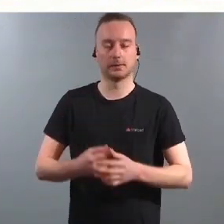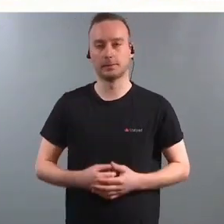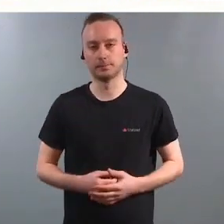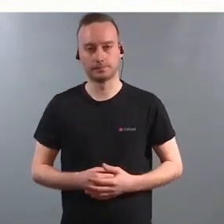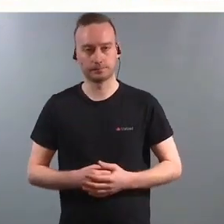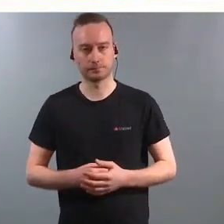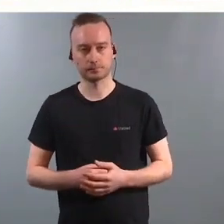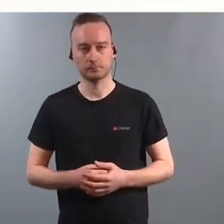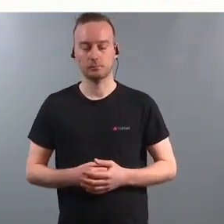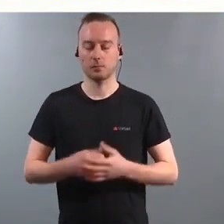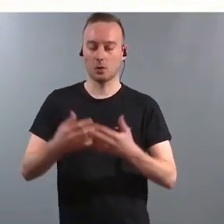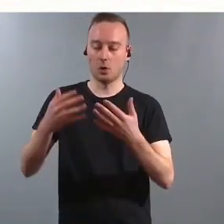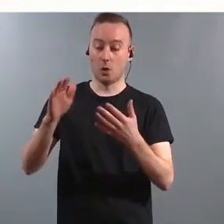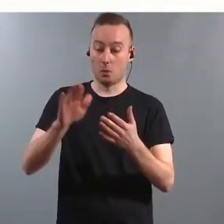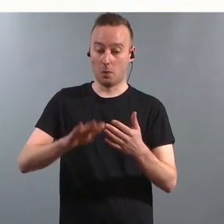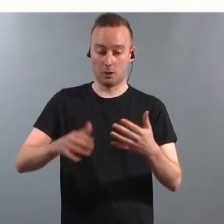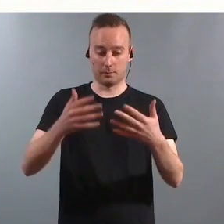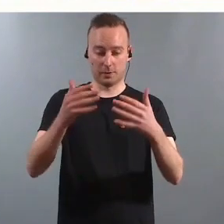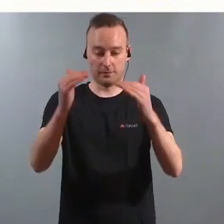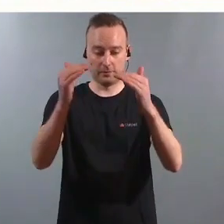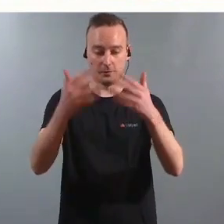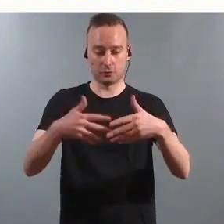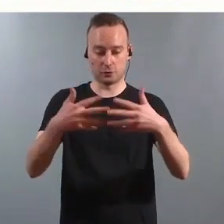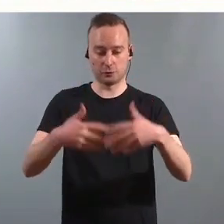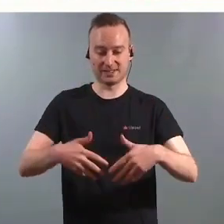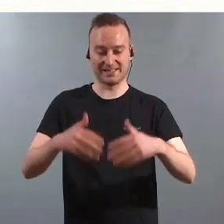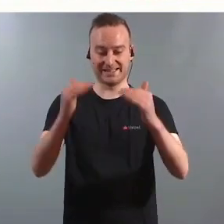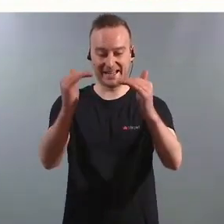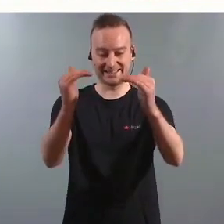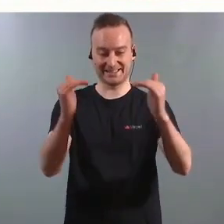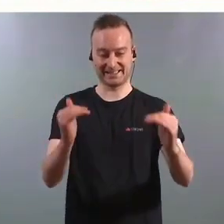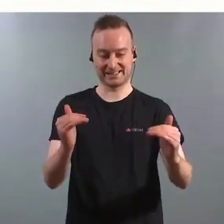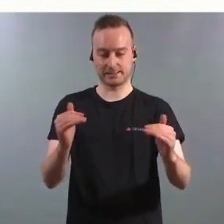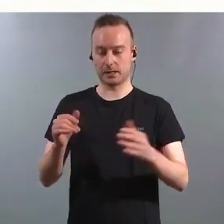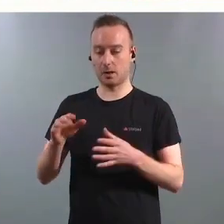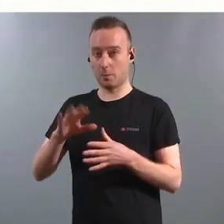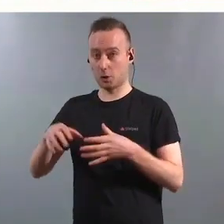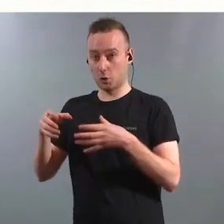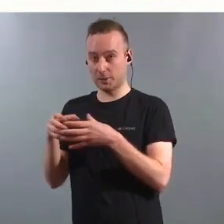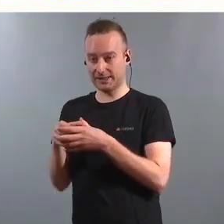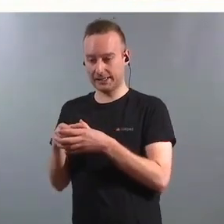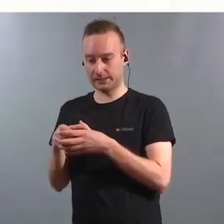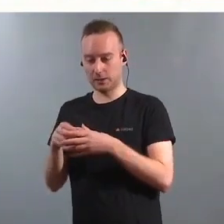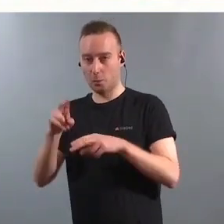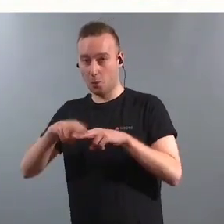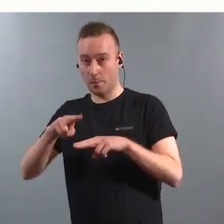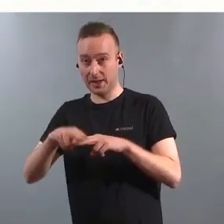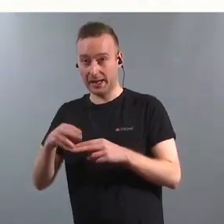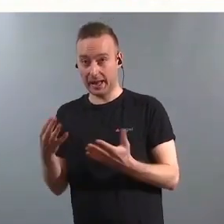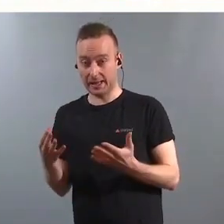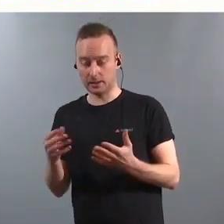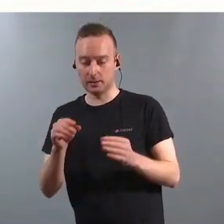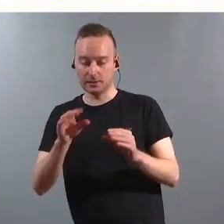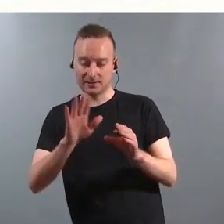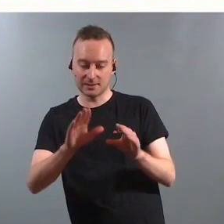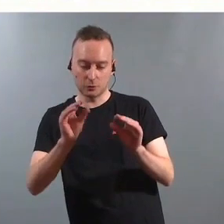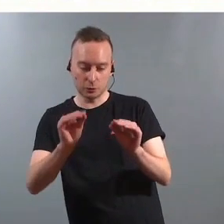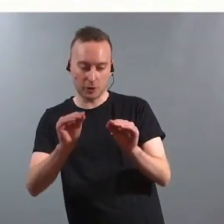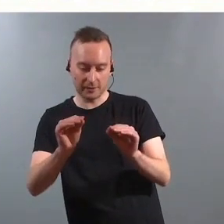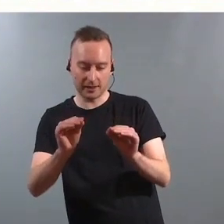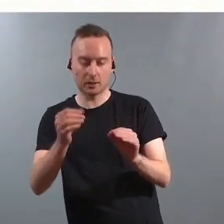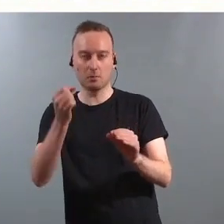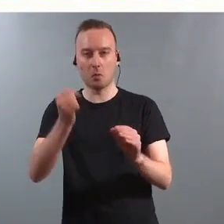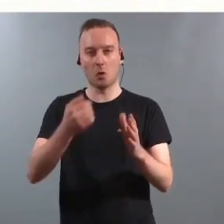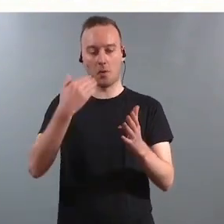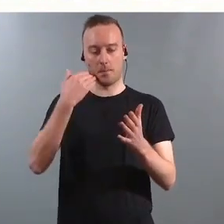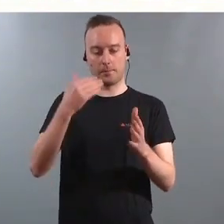Når det gjelder barn med funksjonssnellsettelse, så pekte komiteen særlig på at utdanningen til denne gruppen barn må bli mer inkluderende.